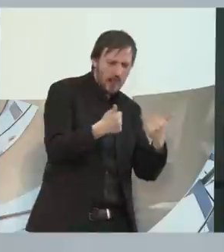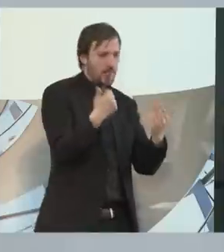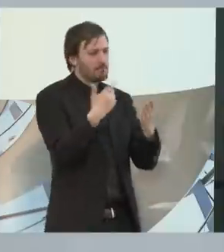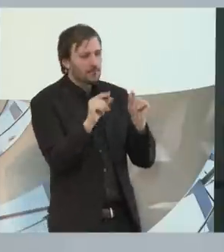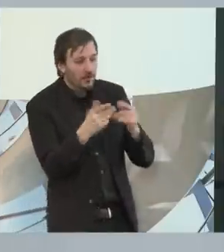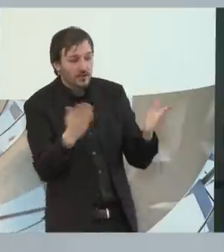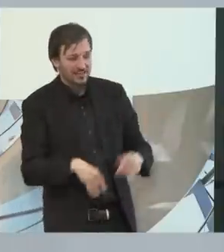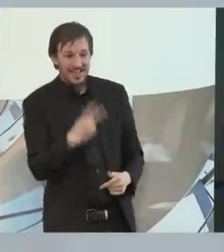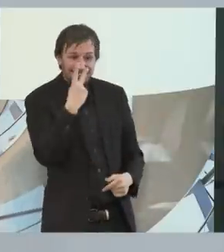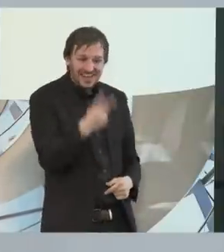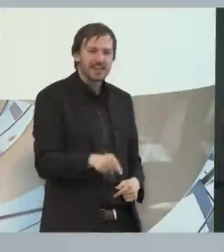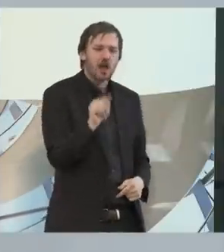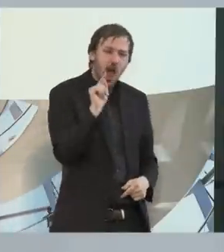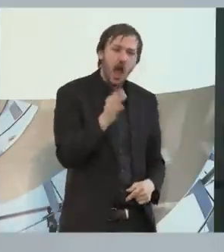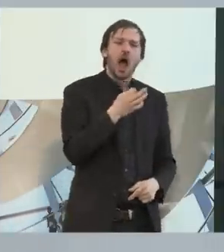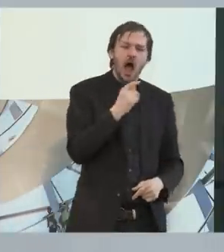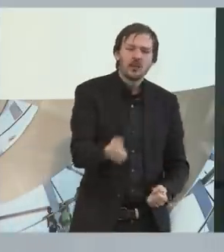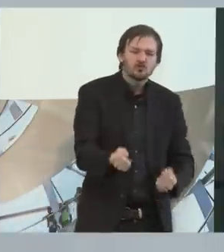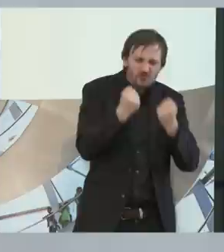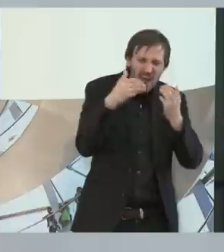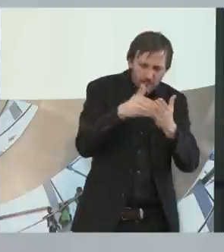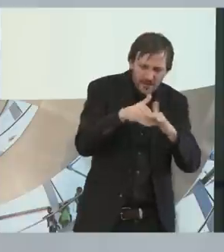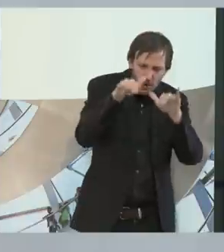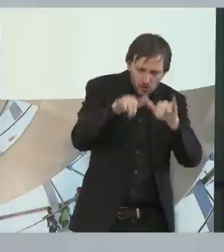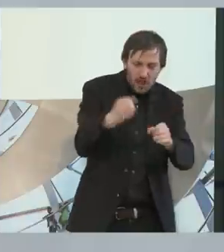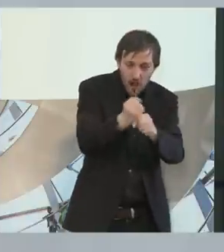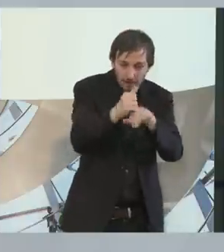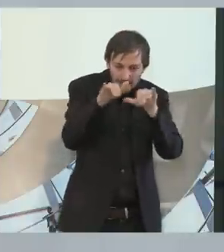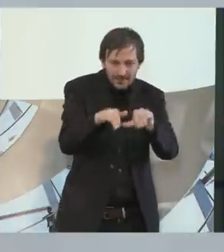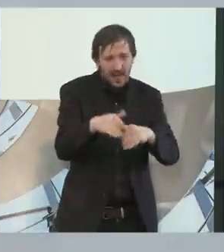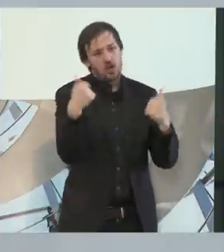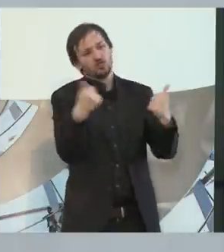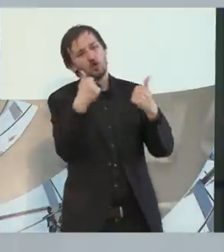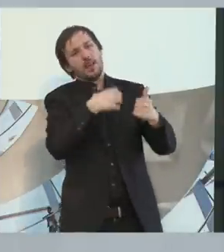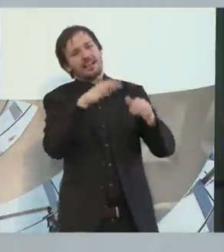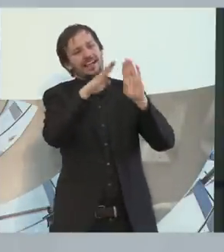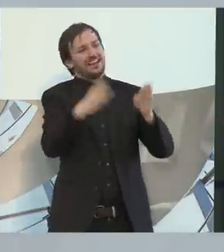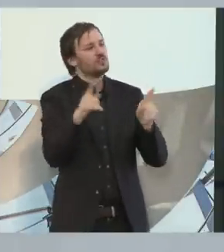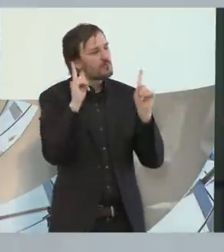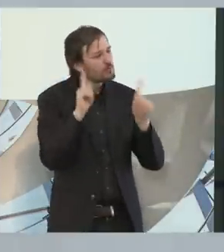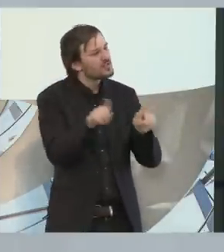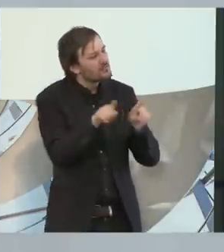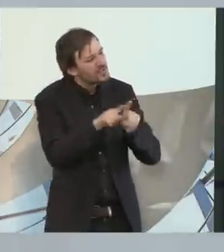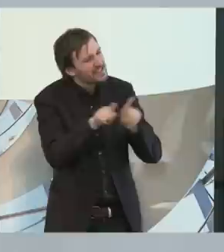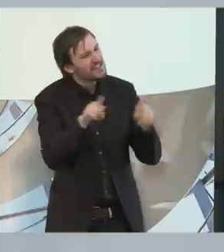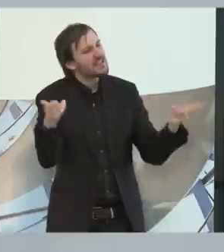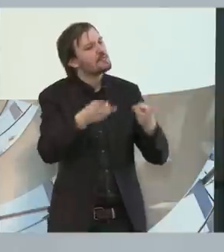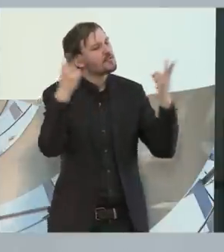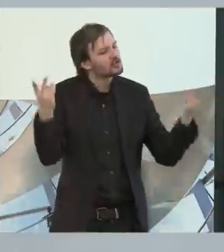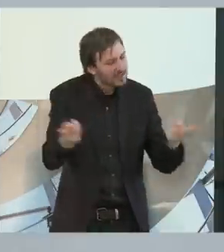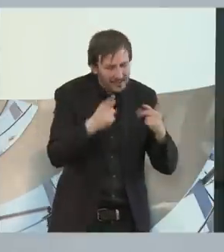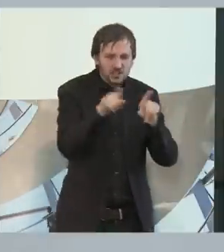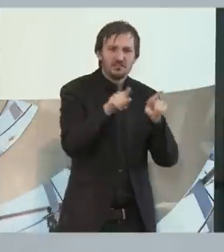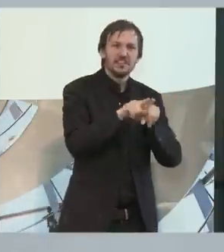dass auch da, wo man sieht, Menschen mit schweren Behinderungen arbeiten, wenn das nicht wieder ein Stück auch Visitenkarte von Unternehmen